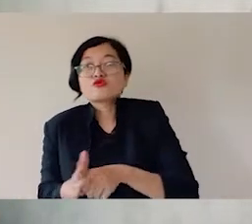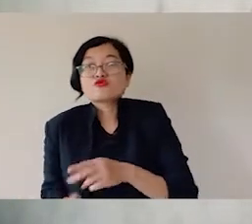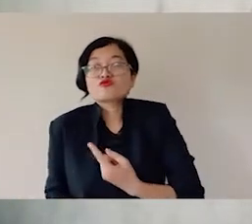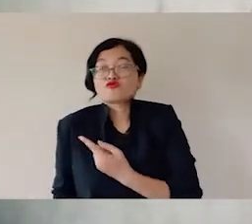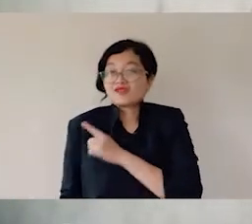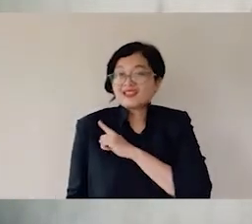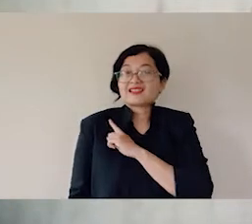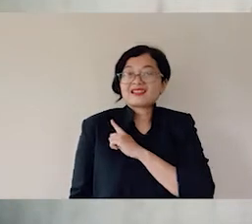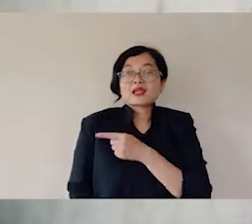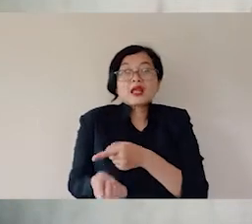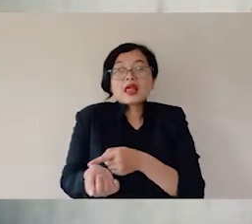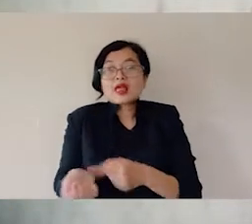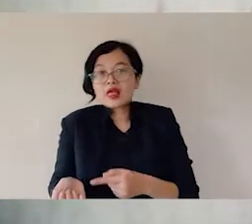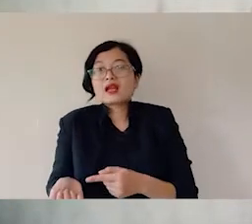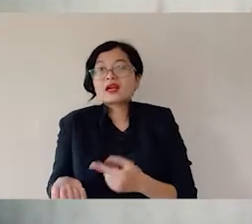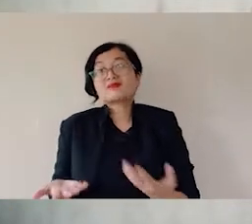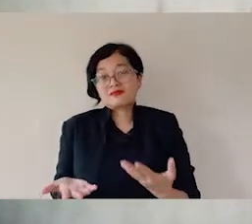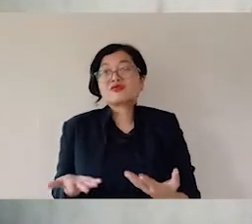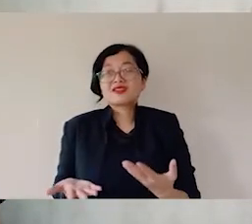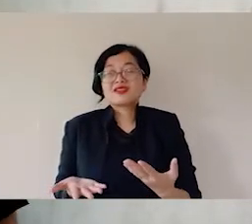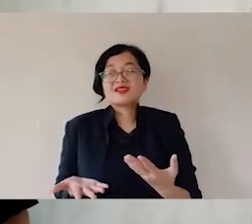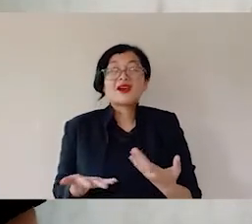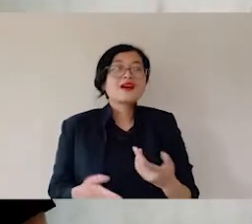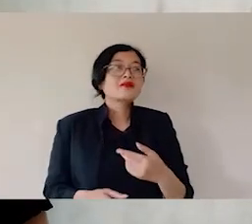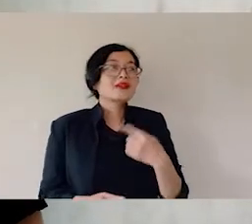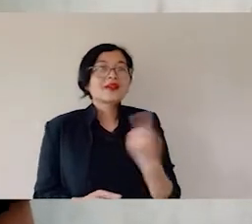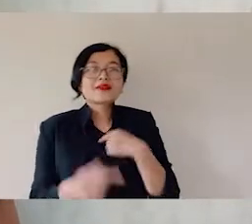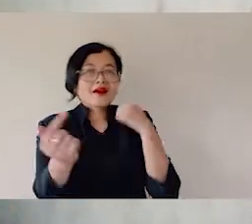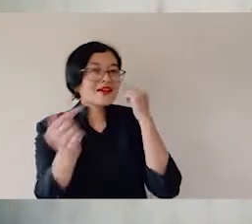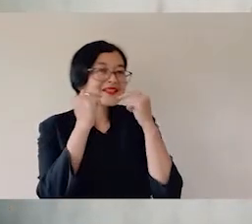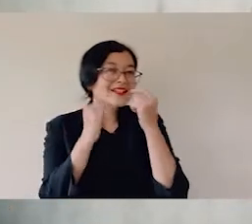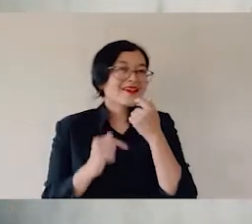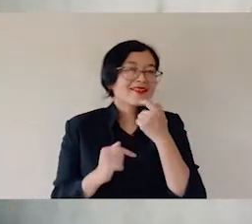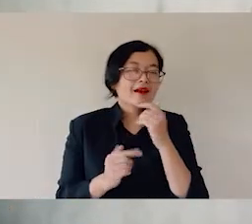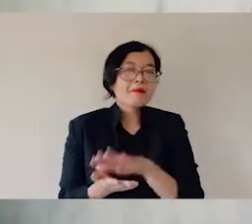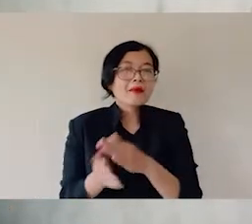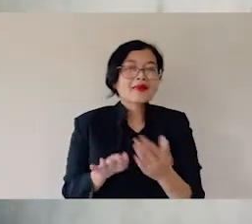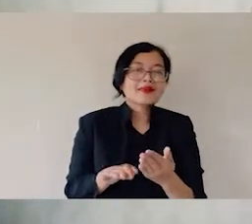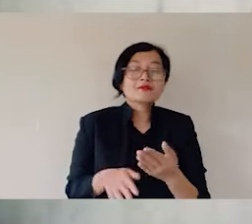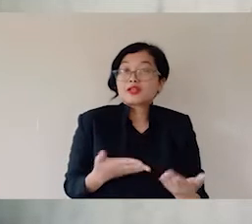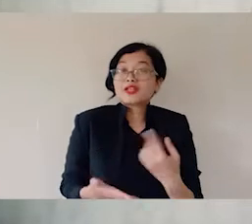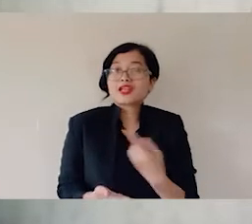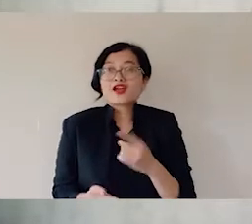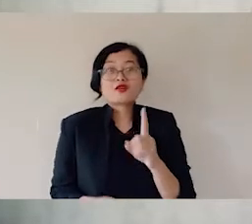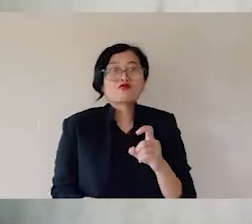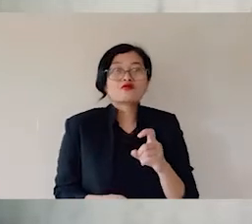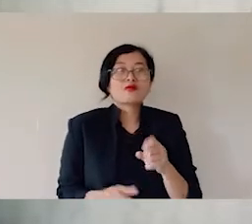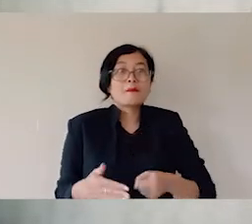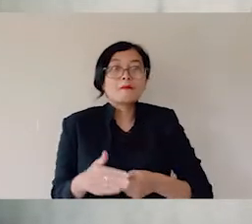Bicara tentang kematian bukan artinya mengakhiri kehidupan dan berharap kematian segeralah datang.